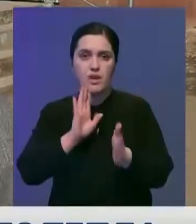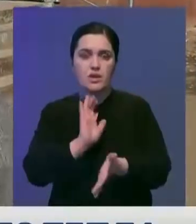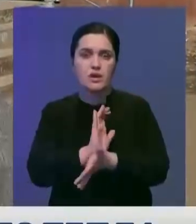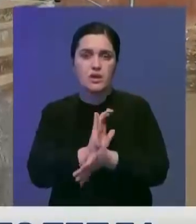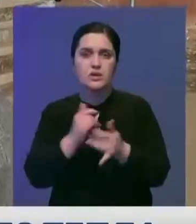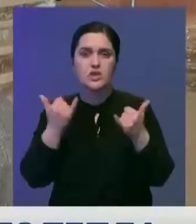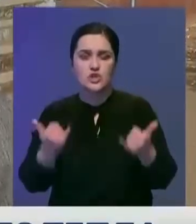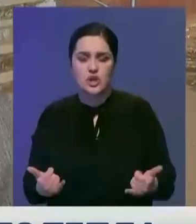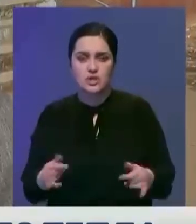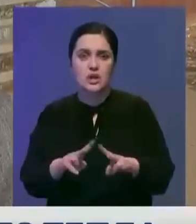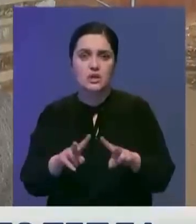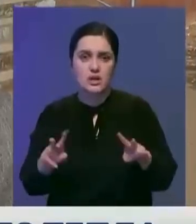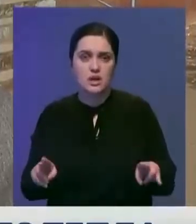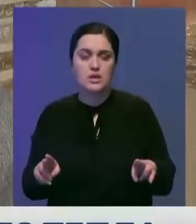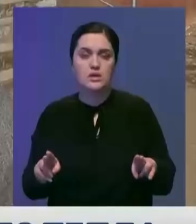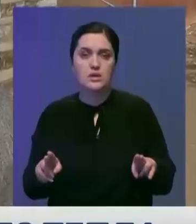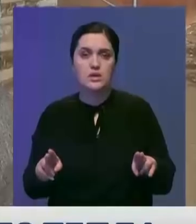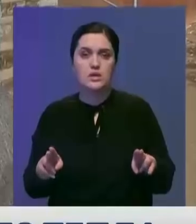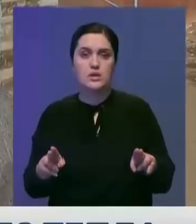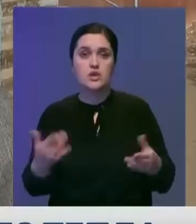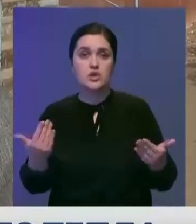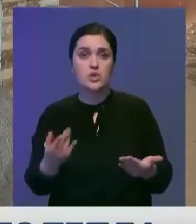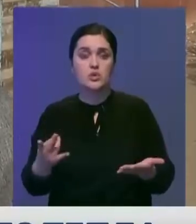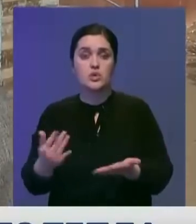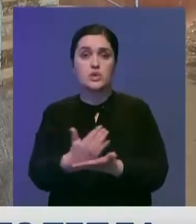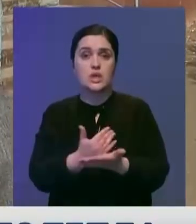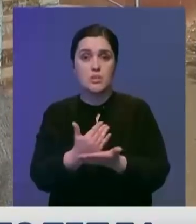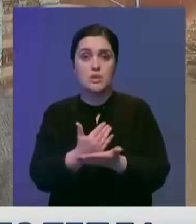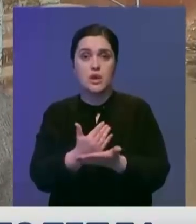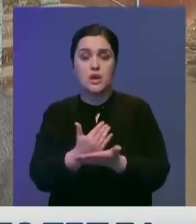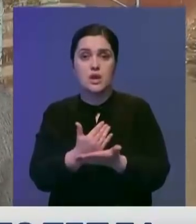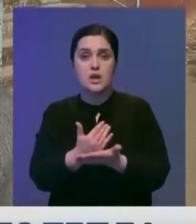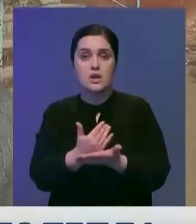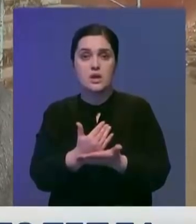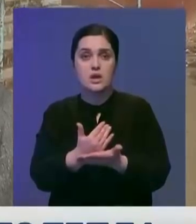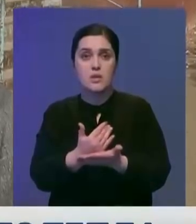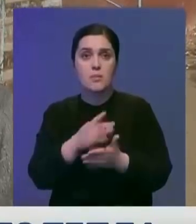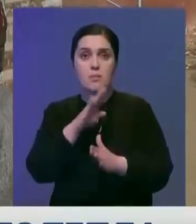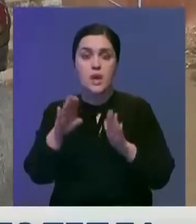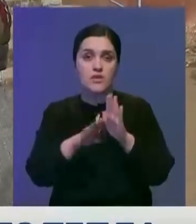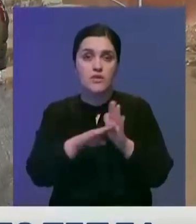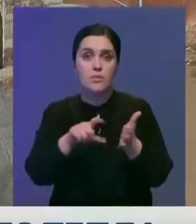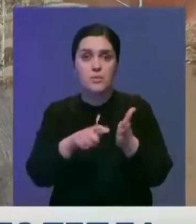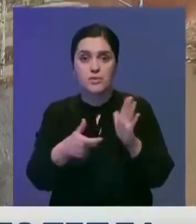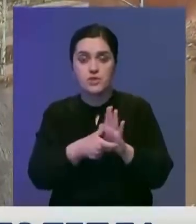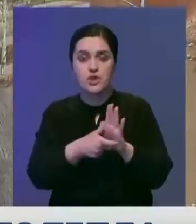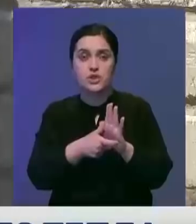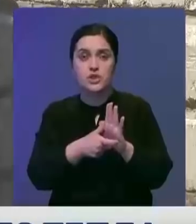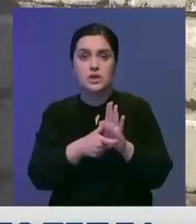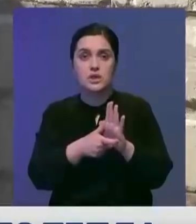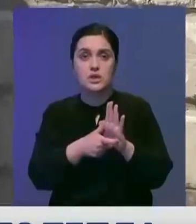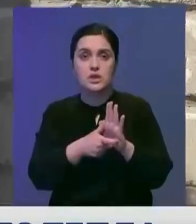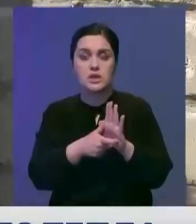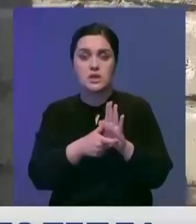Сейчас точно такой же случай. Жильцам нужно собрать на целевые сборы, откачивать подвальное помещение от нечистот и дальше